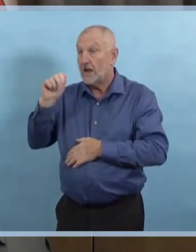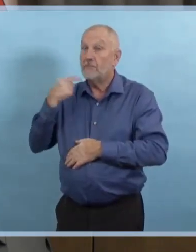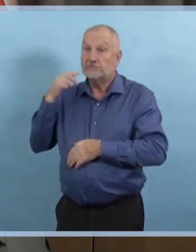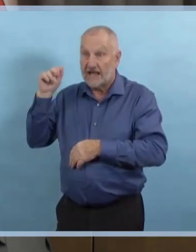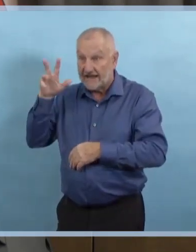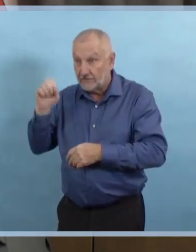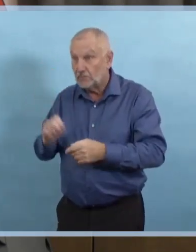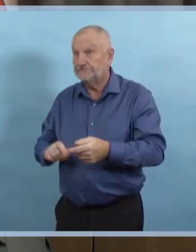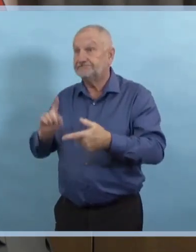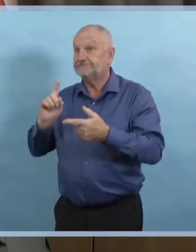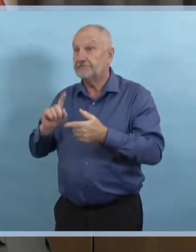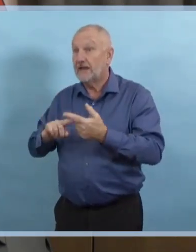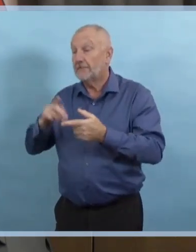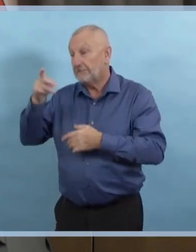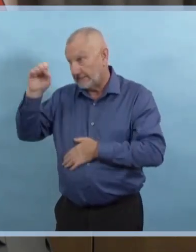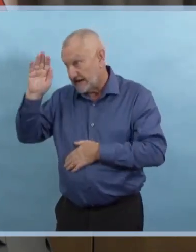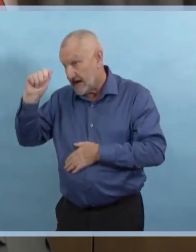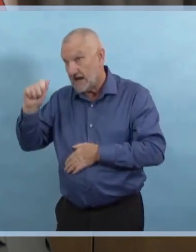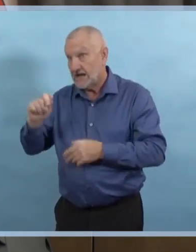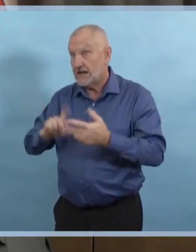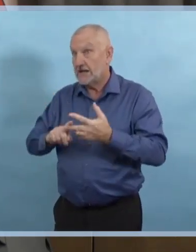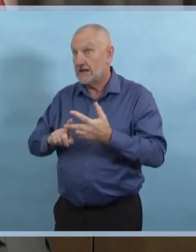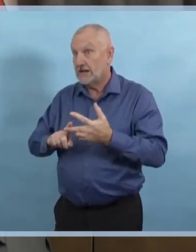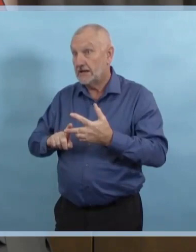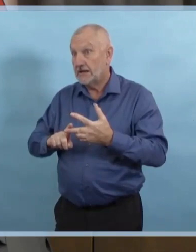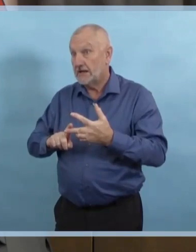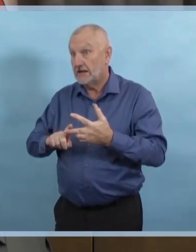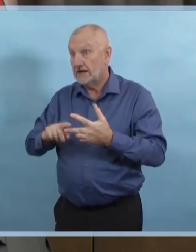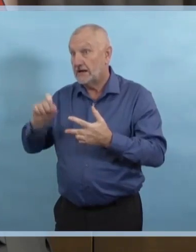pendant les fins de semaine à la clinique médicale Dakota.